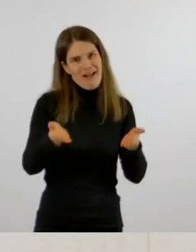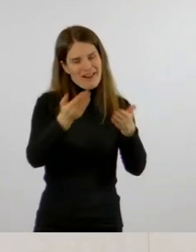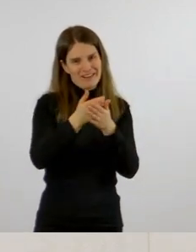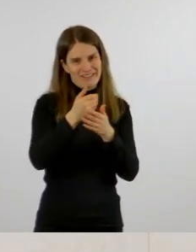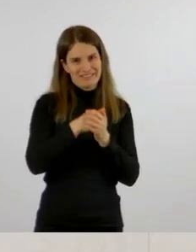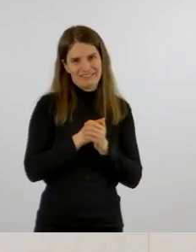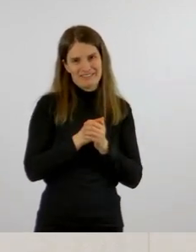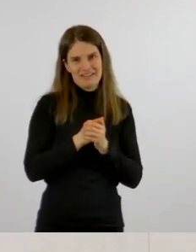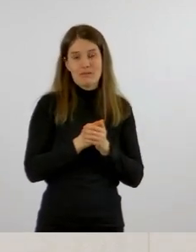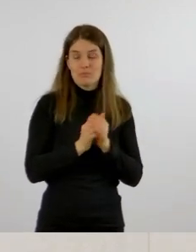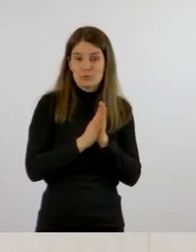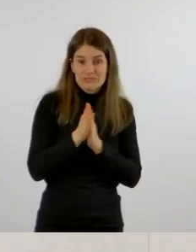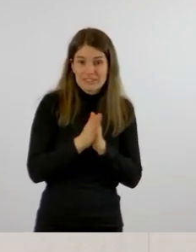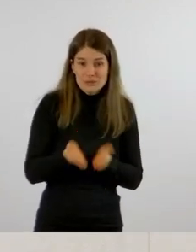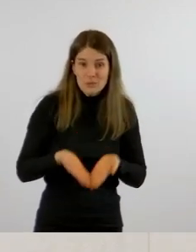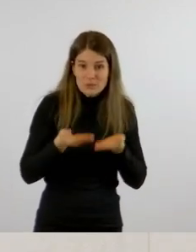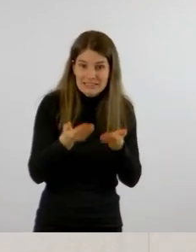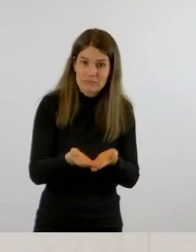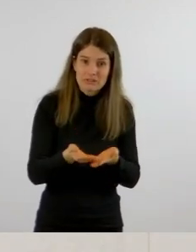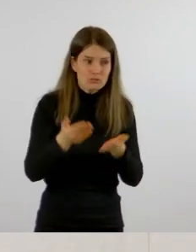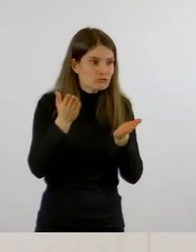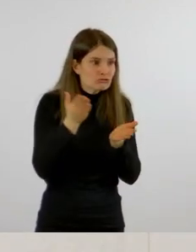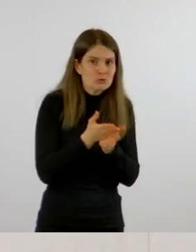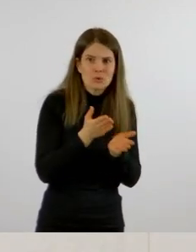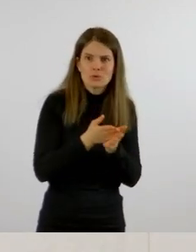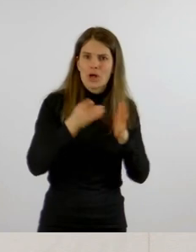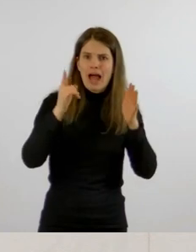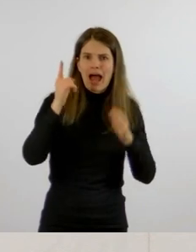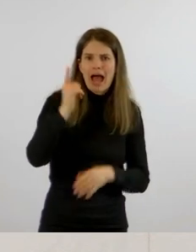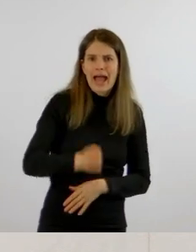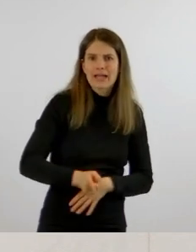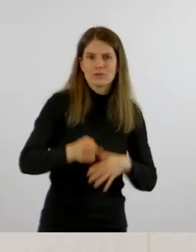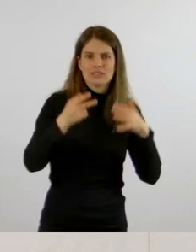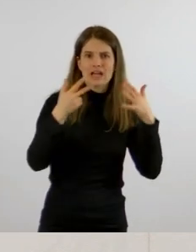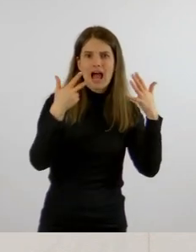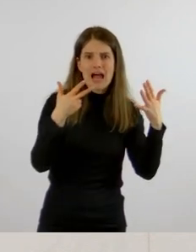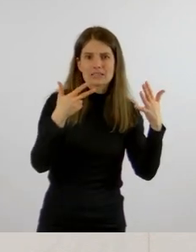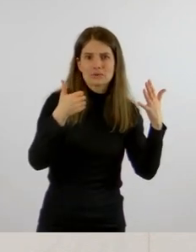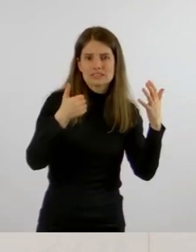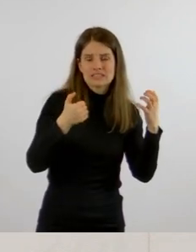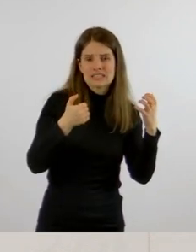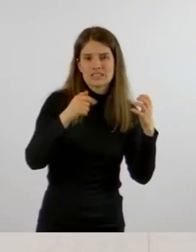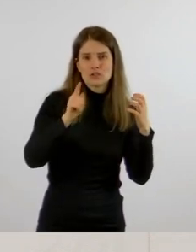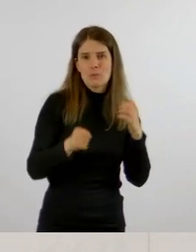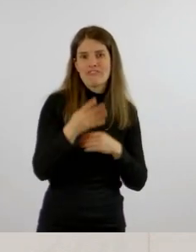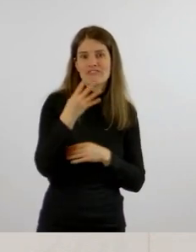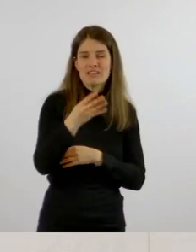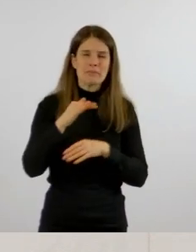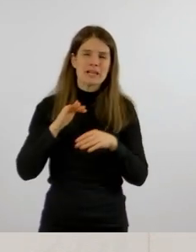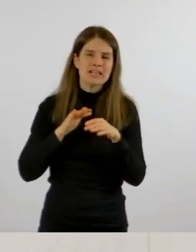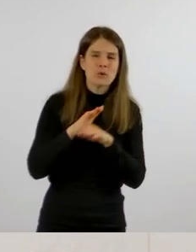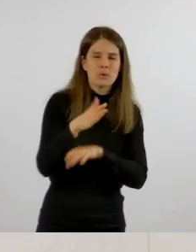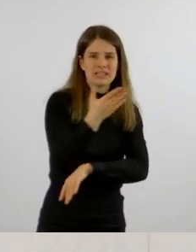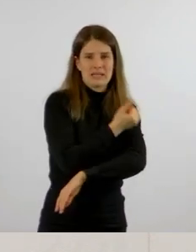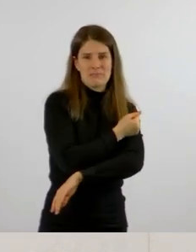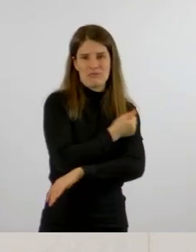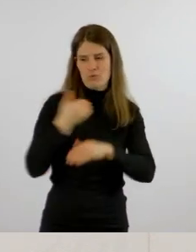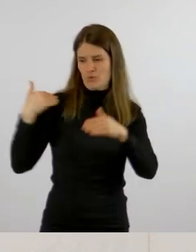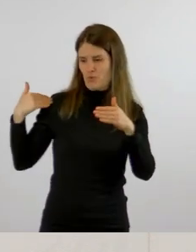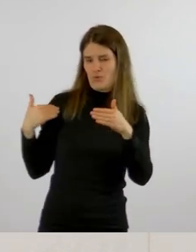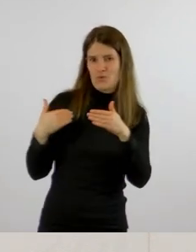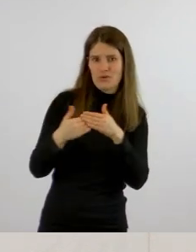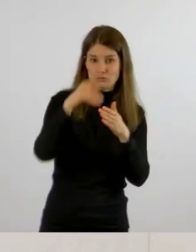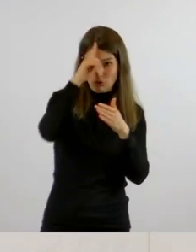insgesamt 168,4 Millionen Impfungen in Deutschland seit der